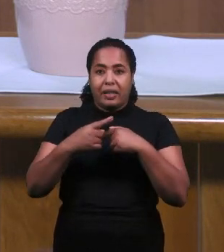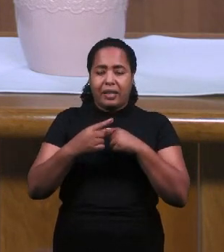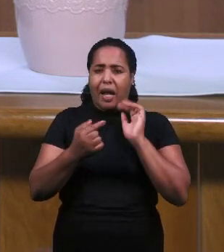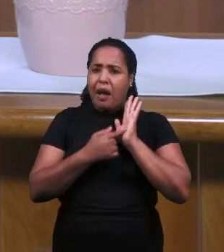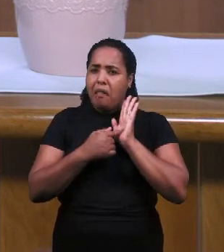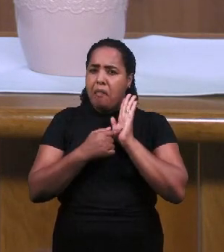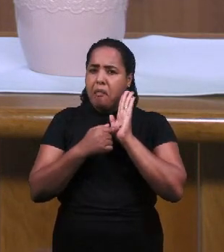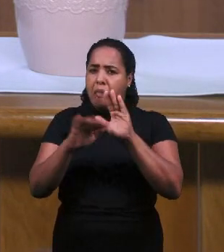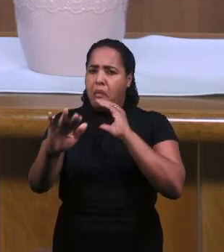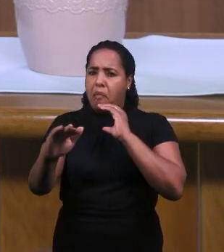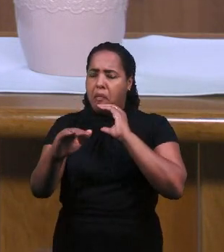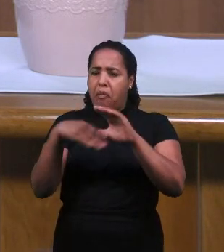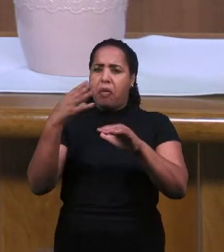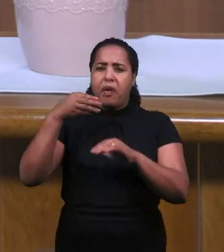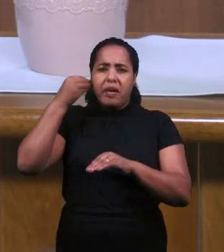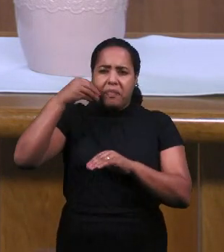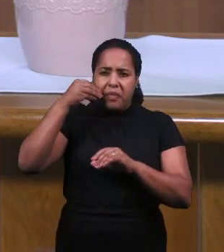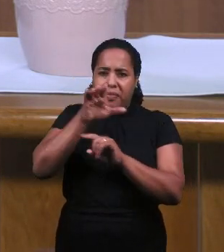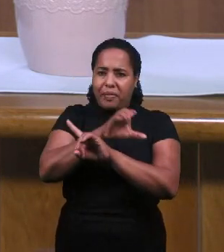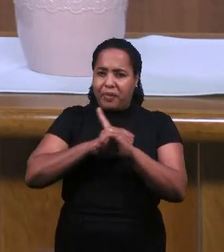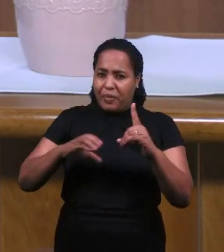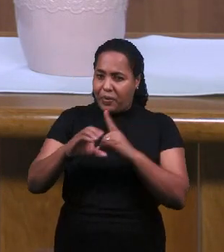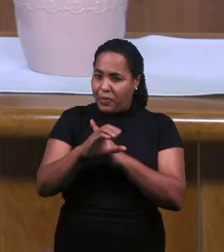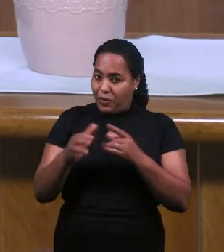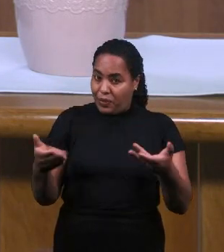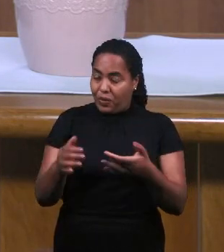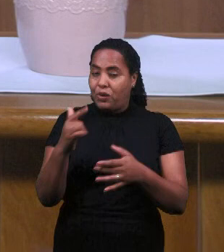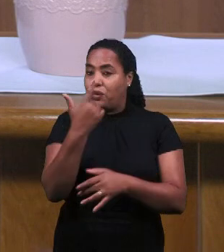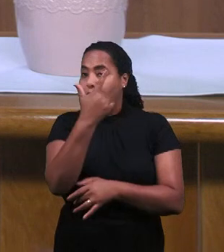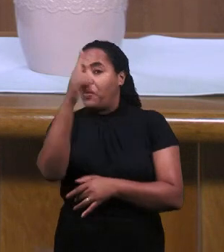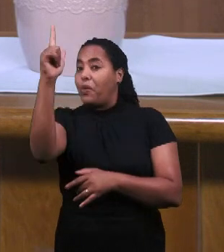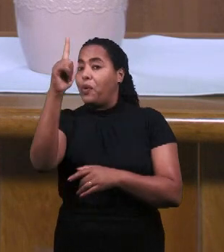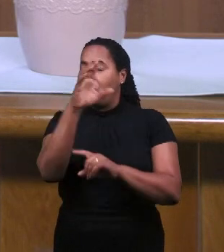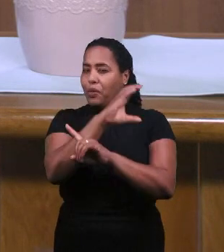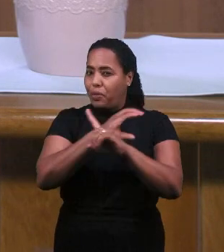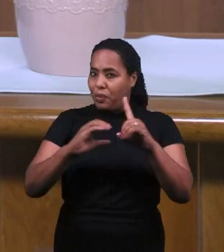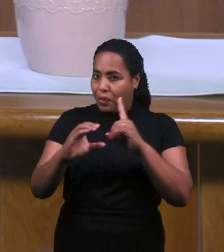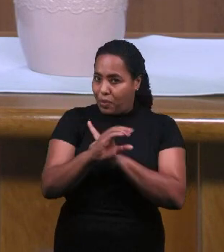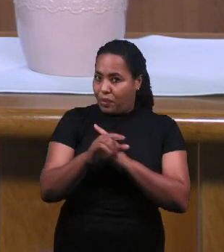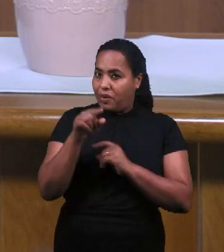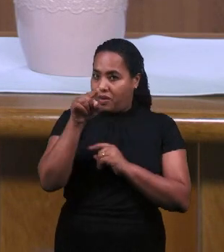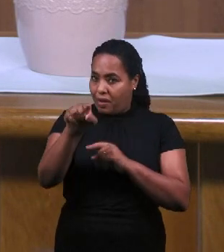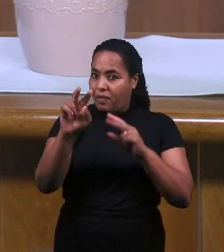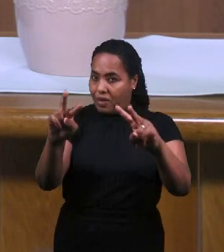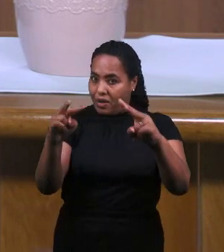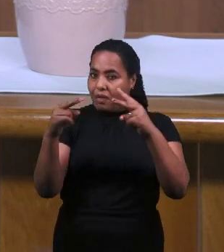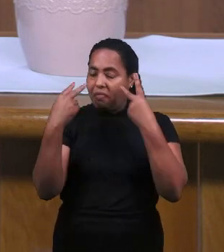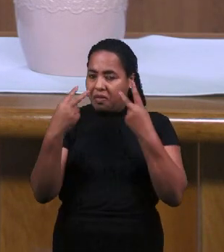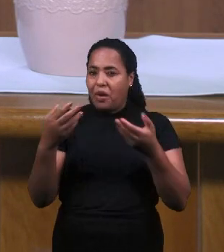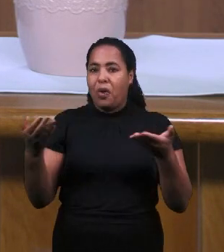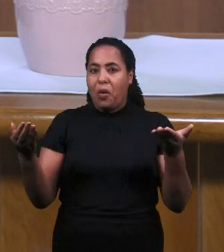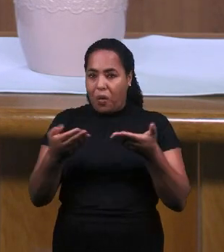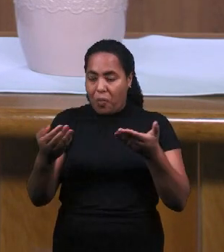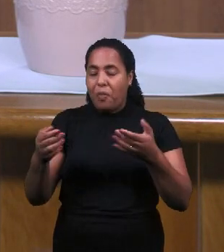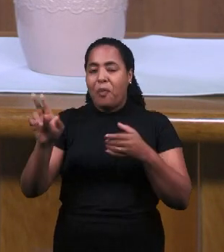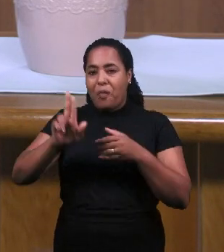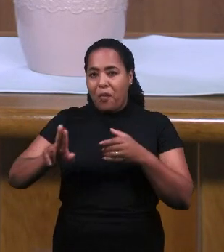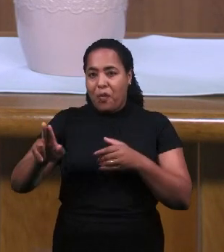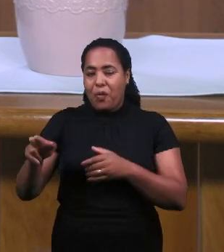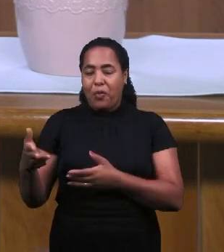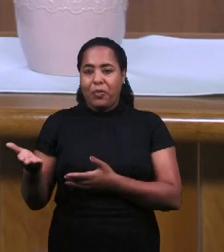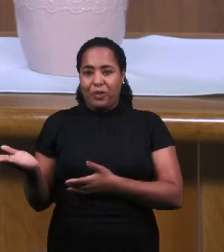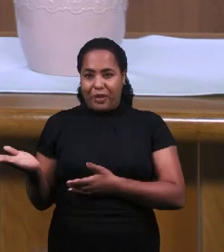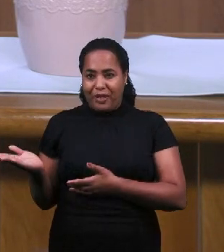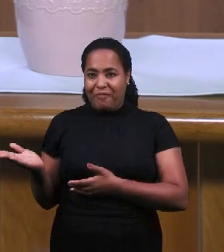поделиться вашим опытом с этим богослужением. Или с другими богослужениями, которых вы